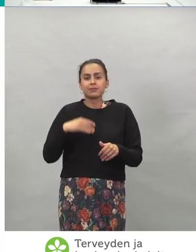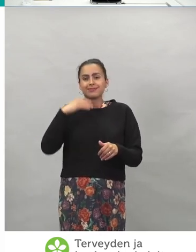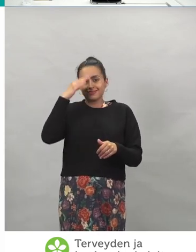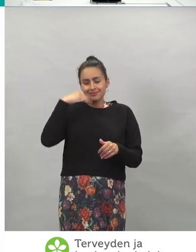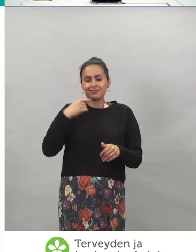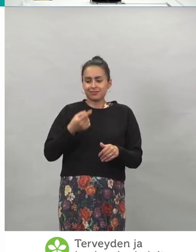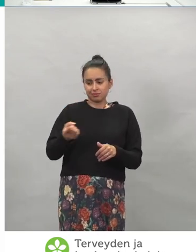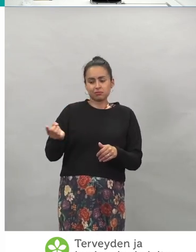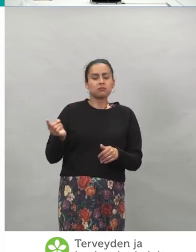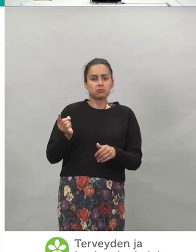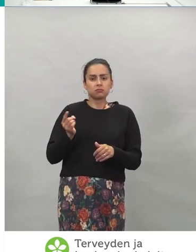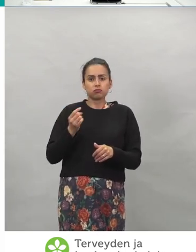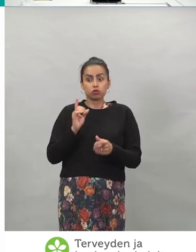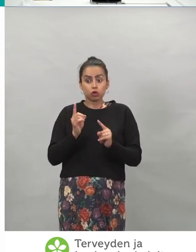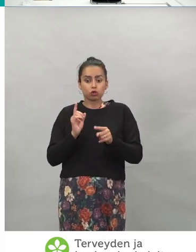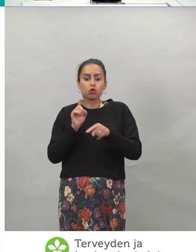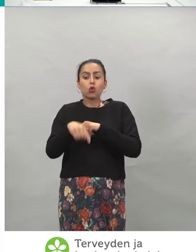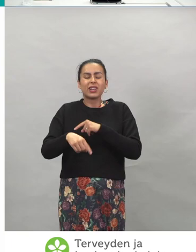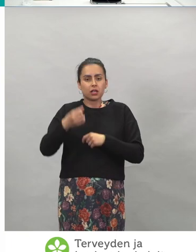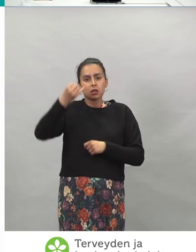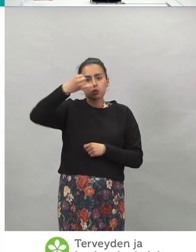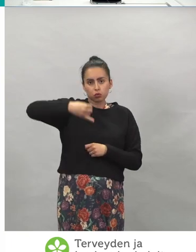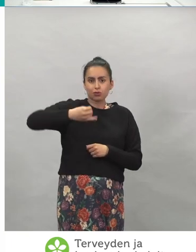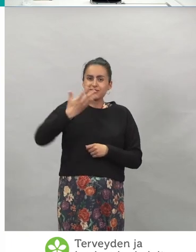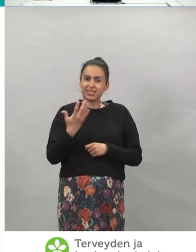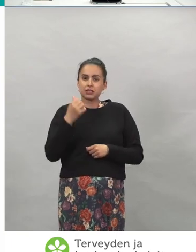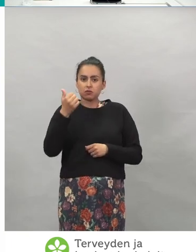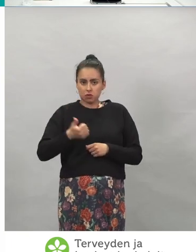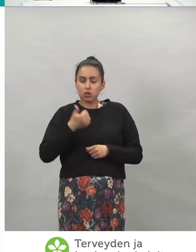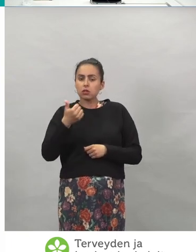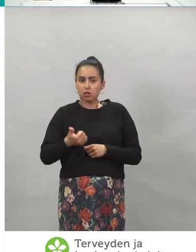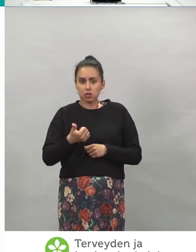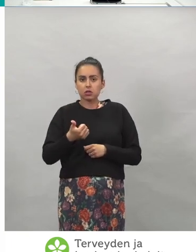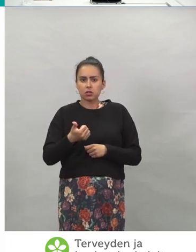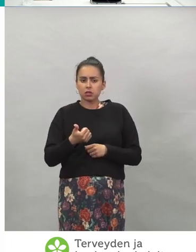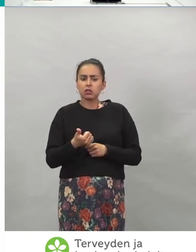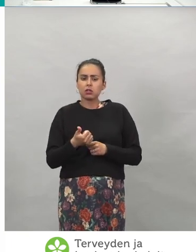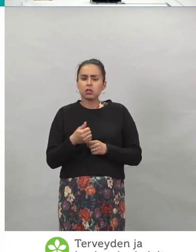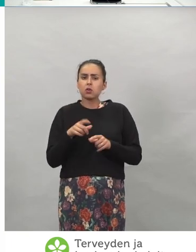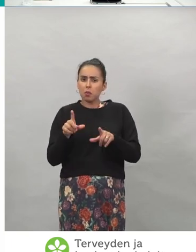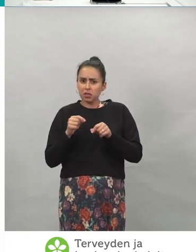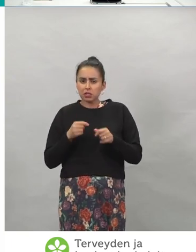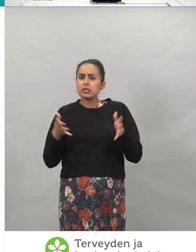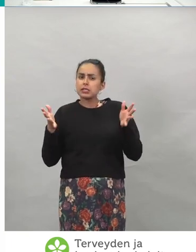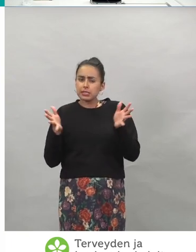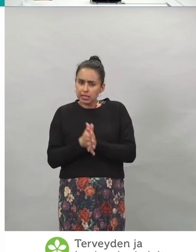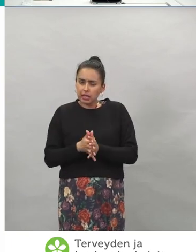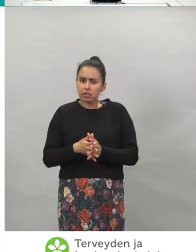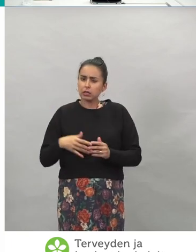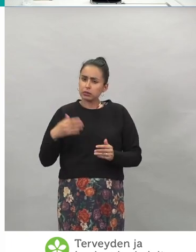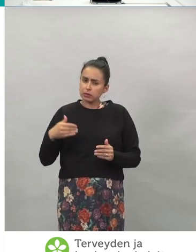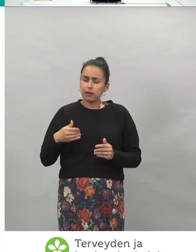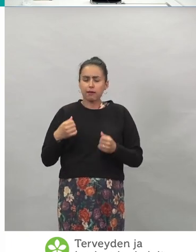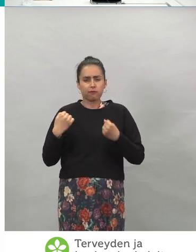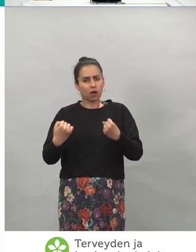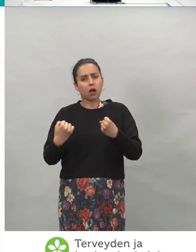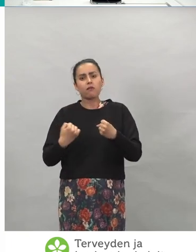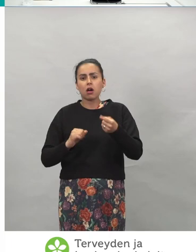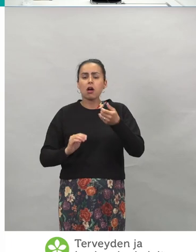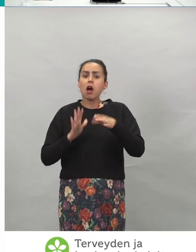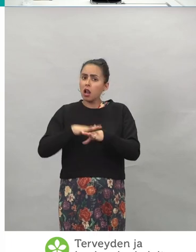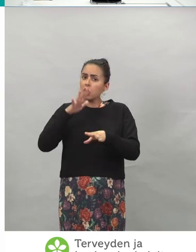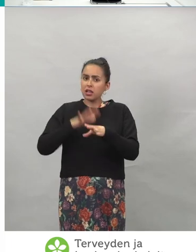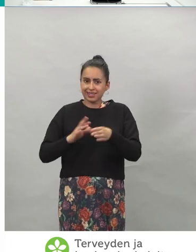jos on yli 65-vuotias ja on selkeitä, reiluja, allergisia oireita